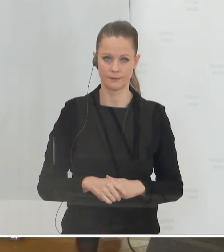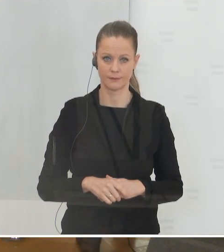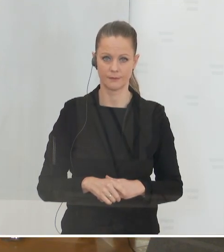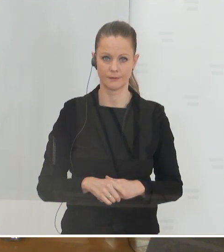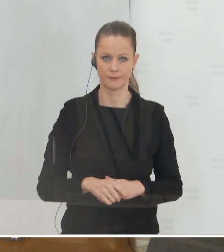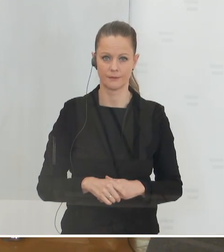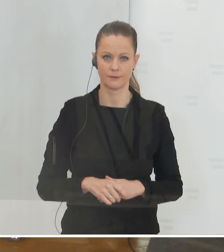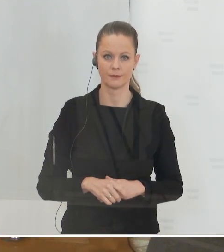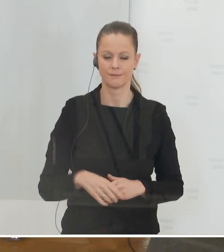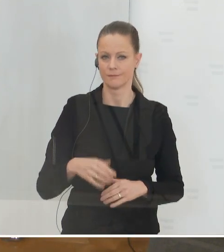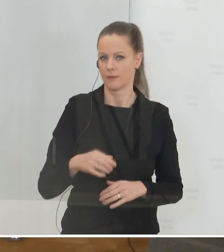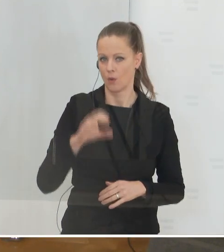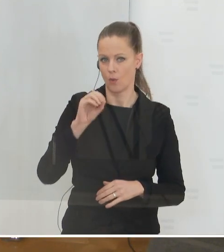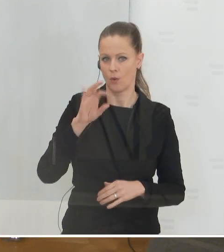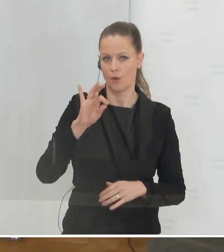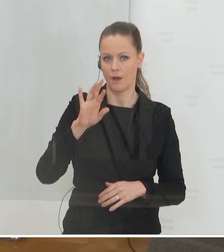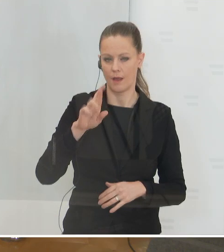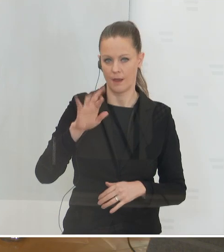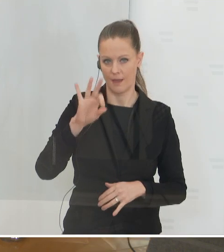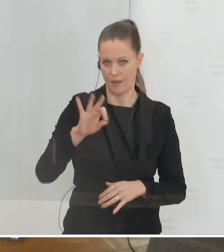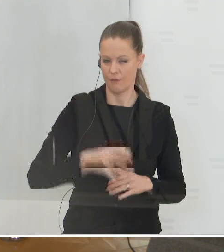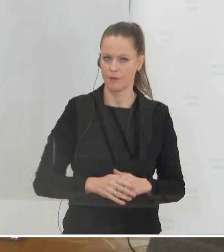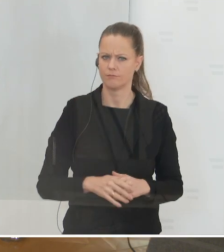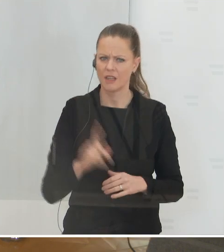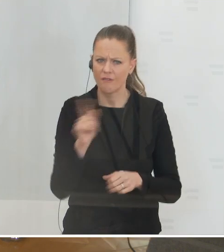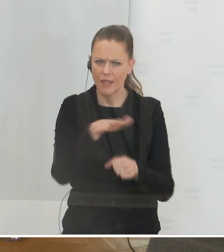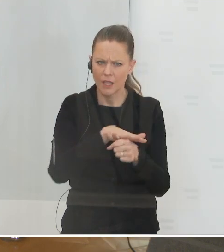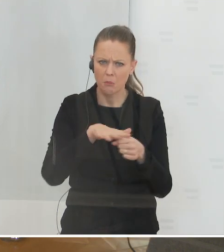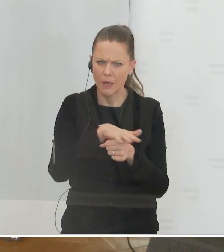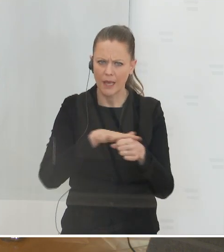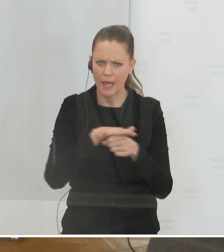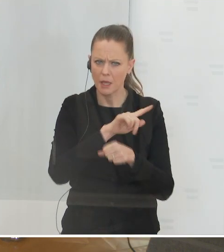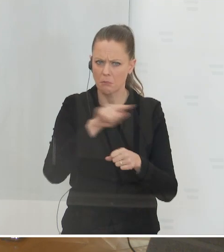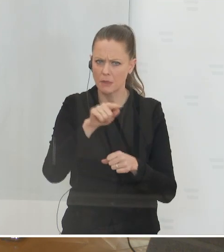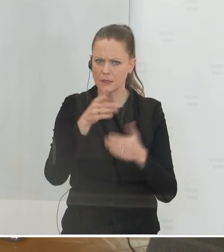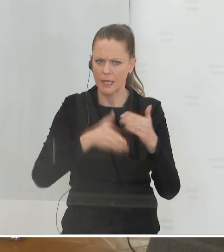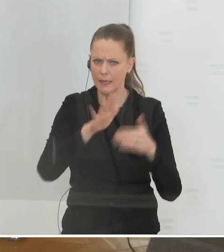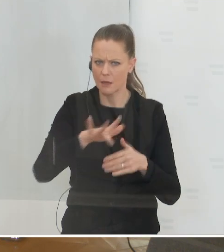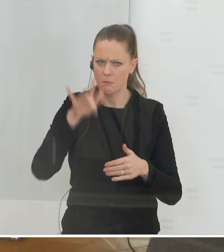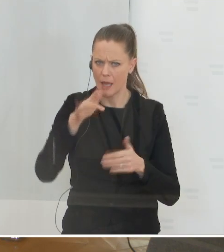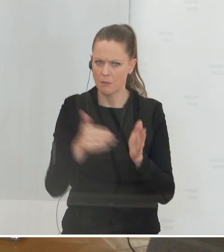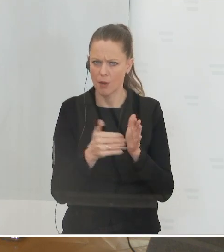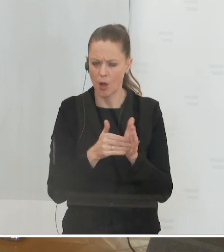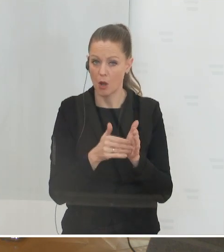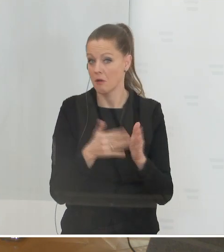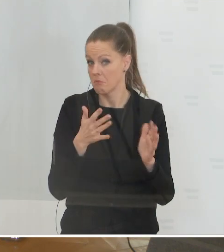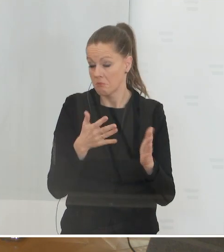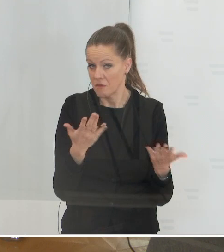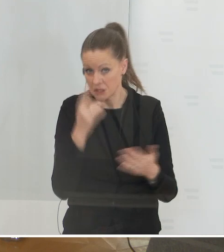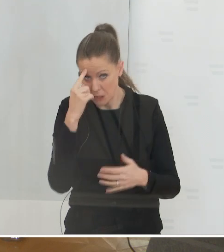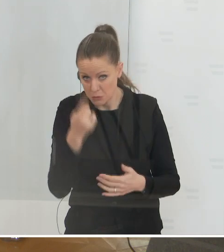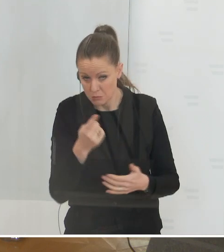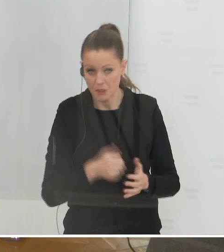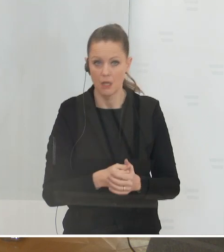Ja, hallo, Peter Unger vom ORF. Welche Branchen werden das bis Ende Mai noch brauchen? Womit rechnen Sie da? Und die zweite Frage, Sie haben